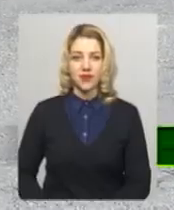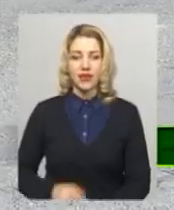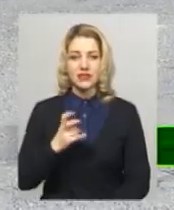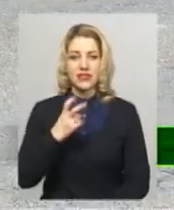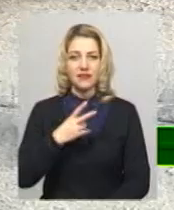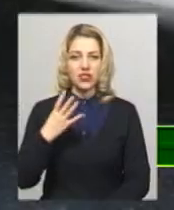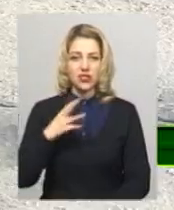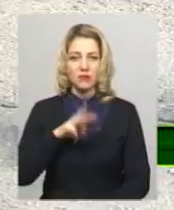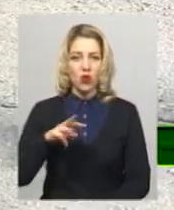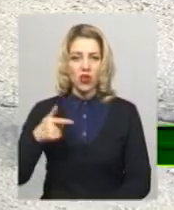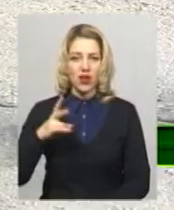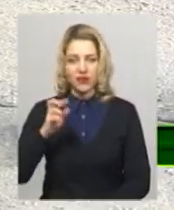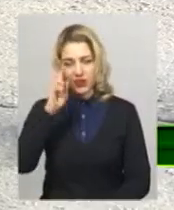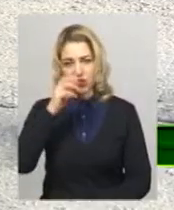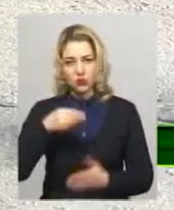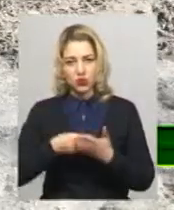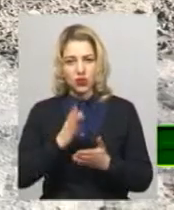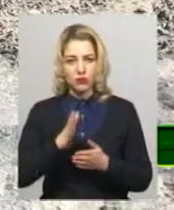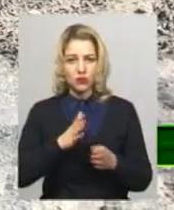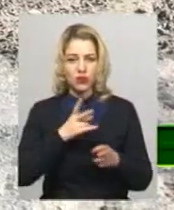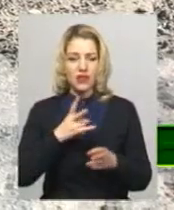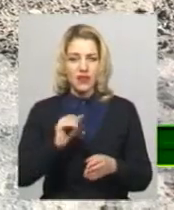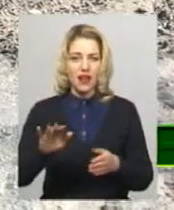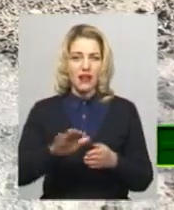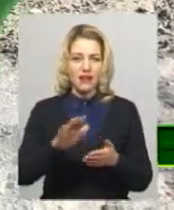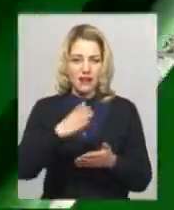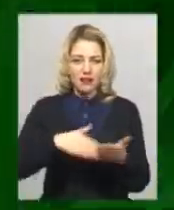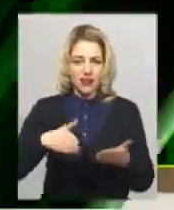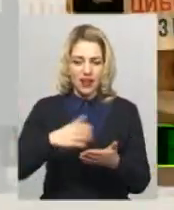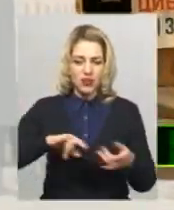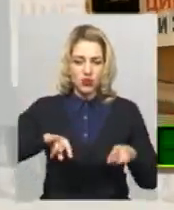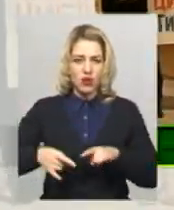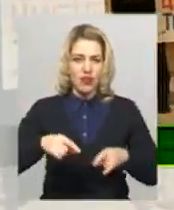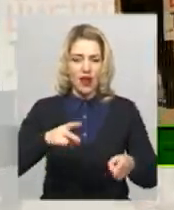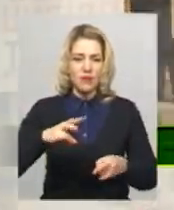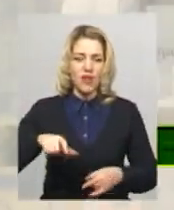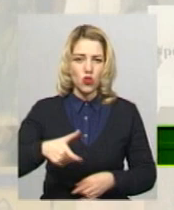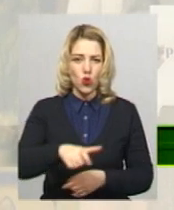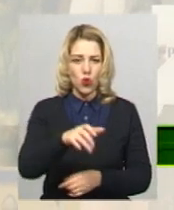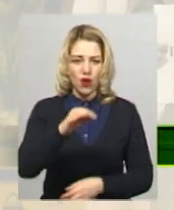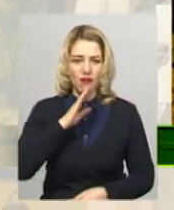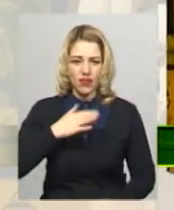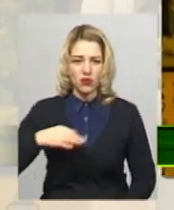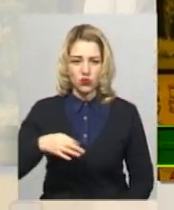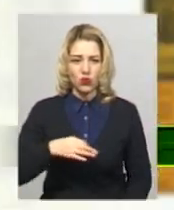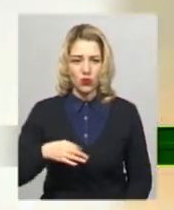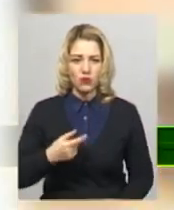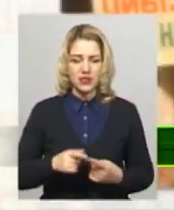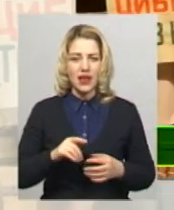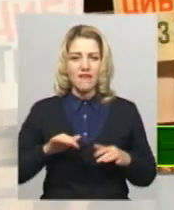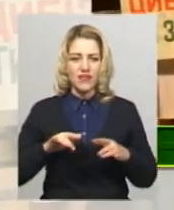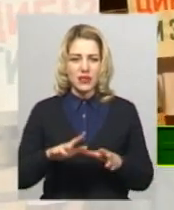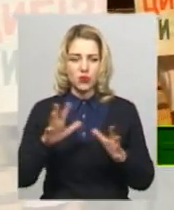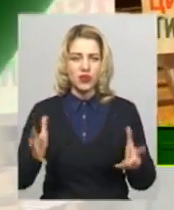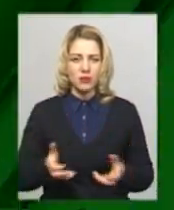224 мільйона гривень держбюджету підуть на ліквідацію ям на дорогах області. Флешмоб на підтримку Сергія Цибізова облаштували